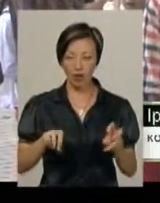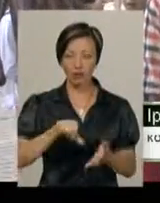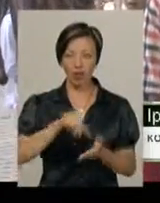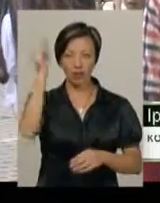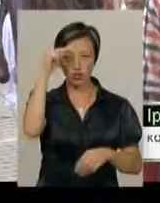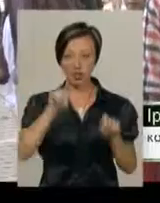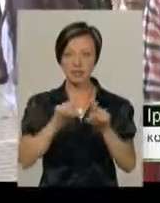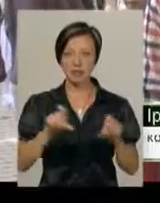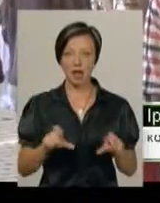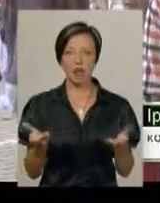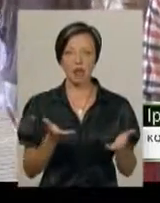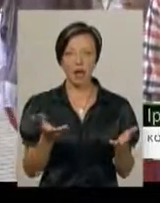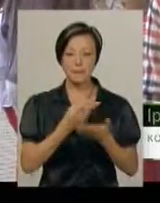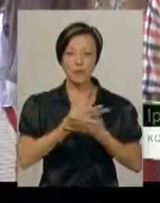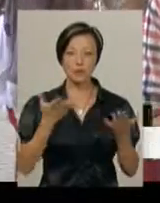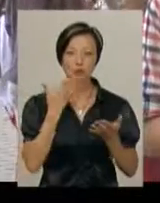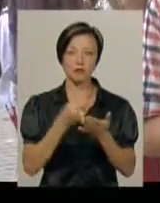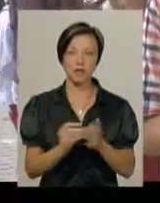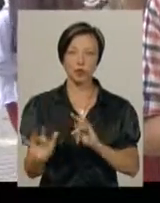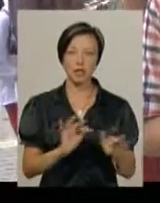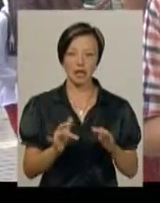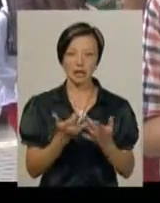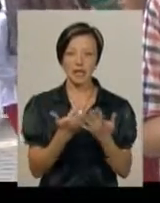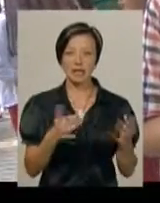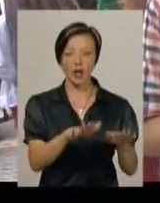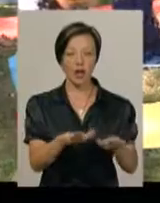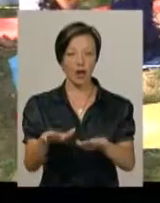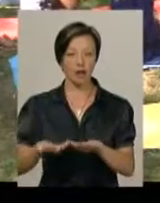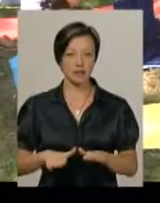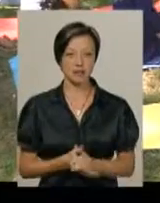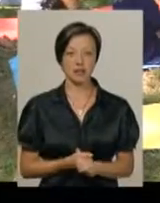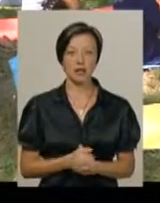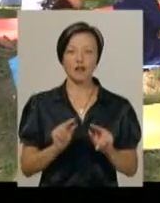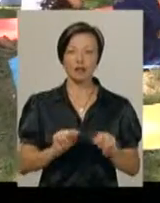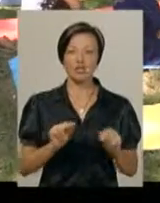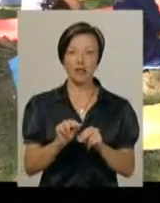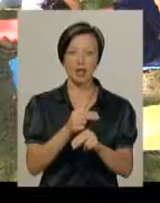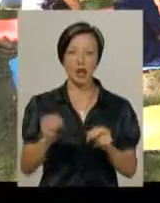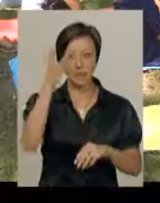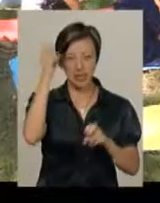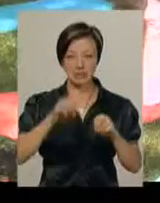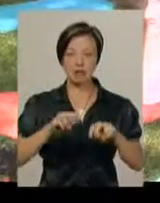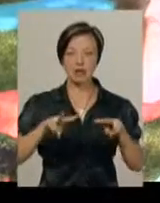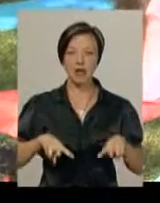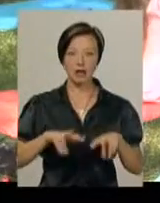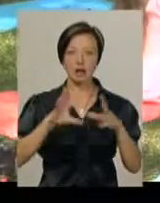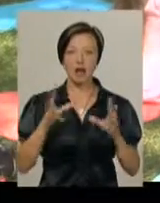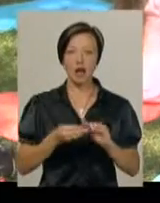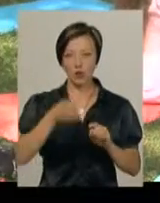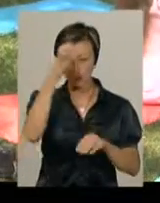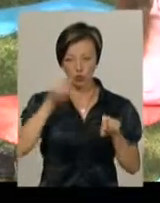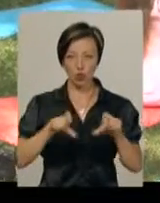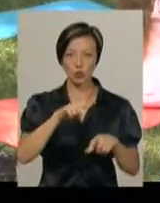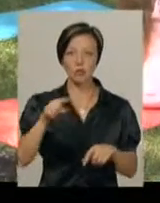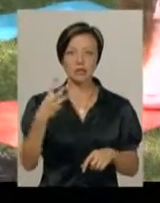навчальні заклади, які презентують свою діяльність на різних локаціях. Вчитель-дефектолог Хмельницької спеціальної загальноосвітньої школи номер